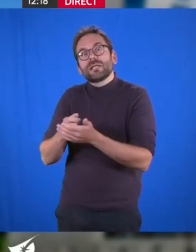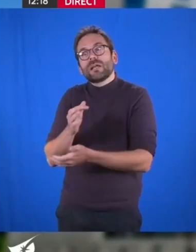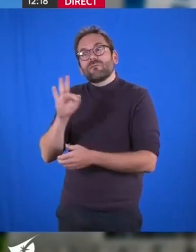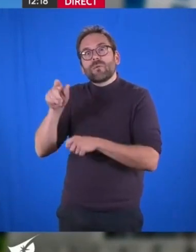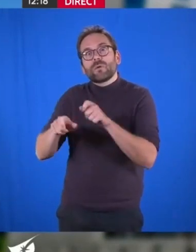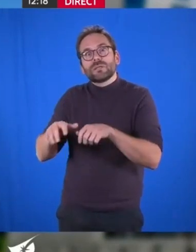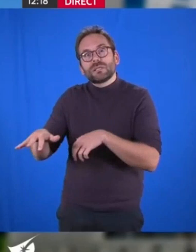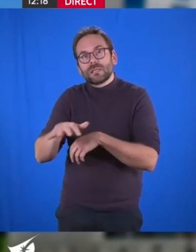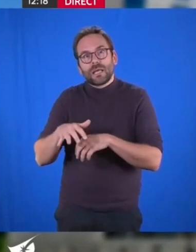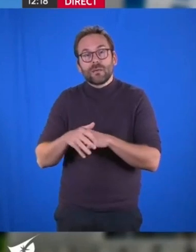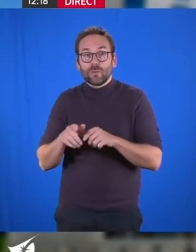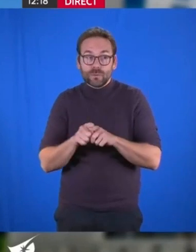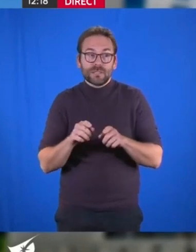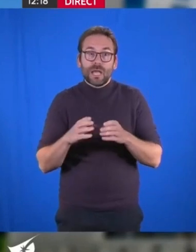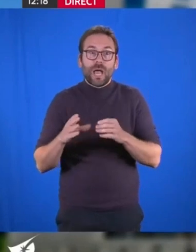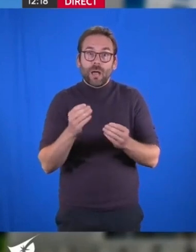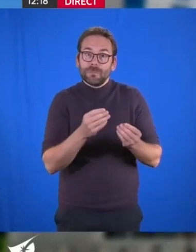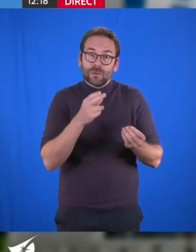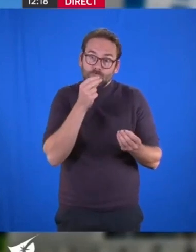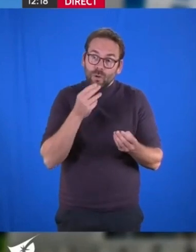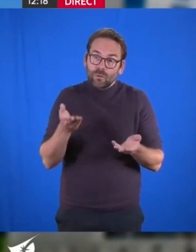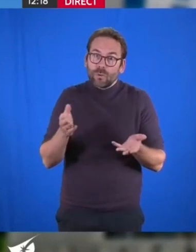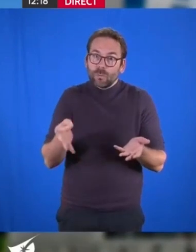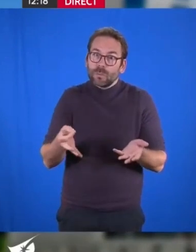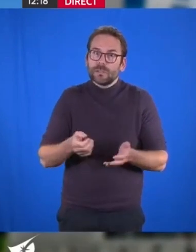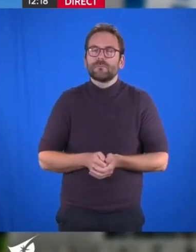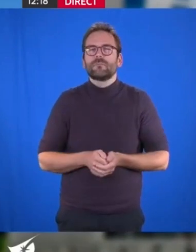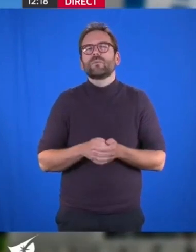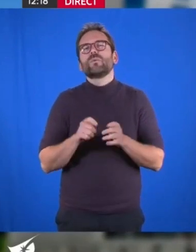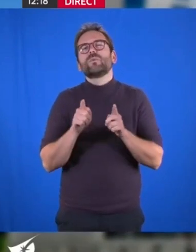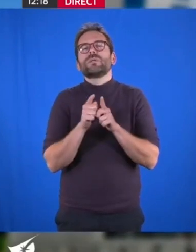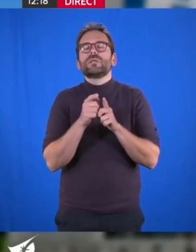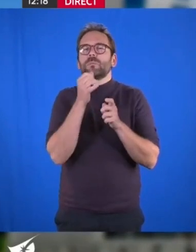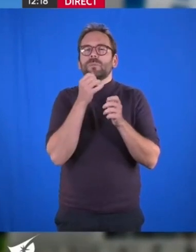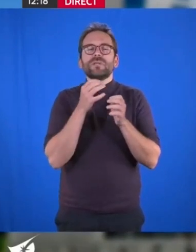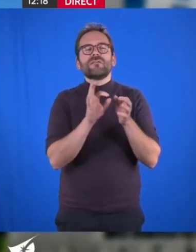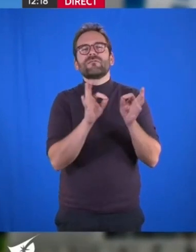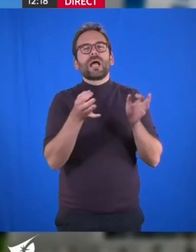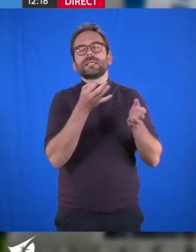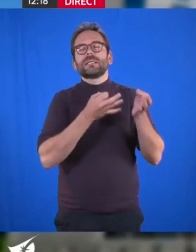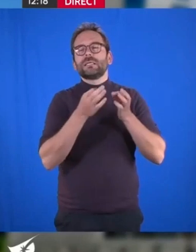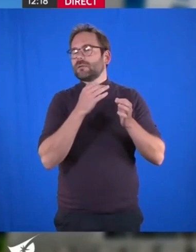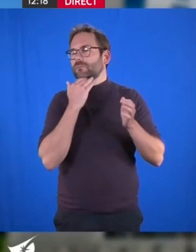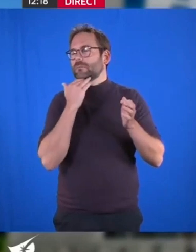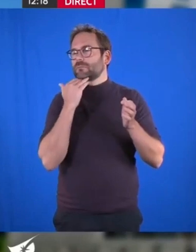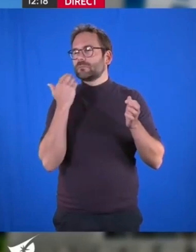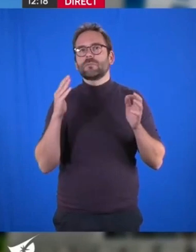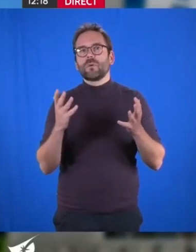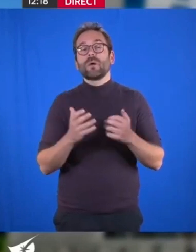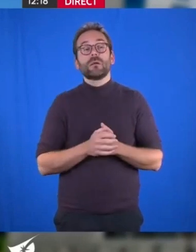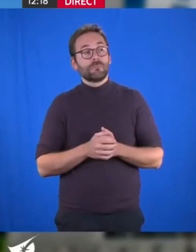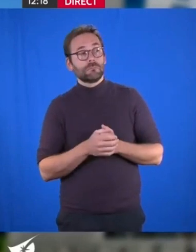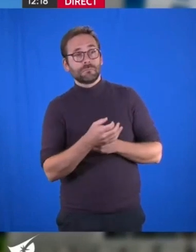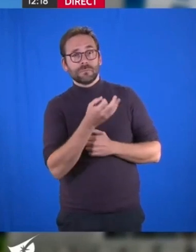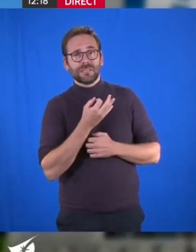donc y compris des Nantaises et des Nantais. Et puis ensuite, il y un espèce de petit refrain que je ne peux plus entendre qui dirait que la situation